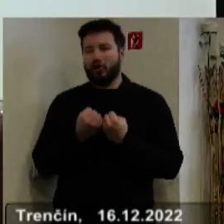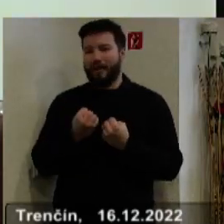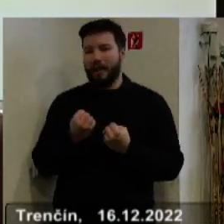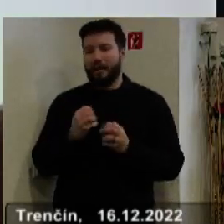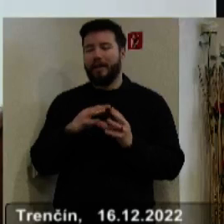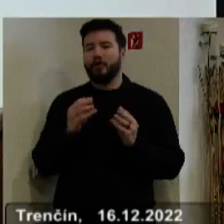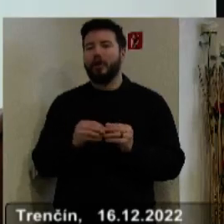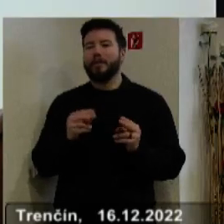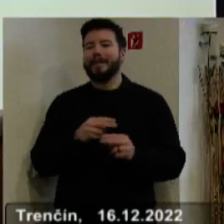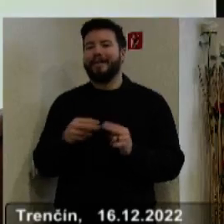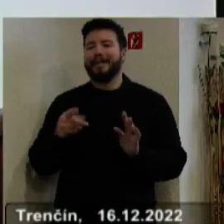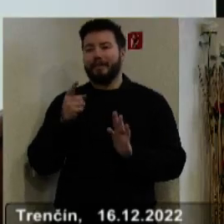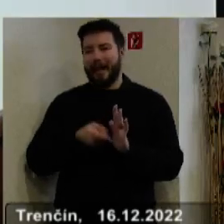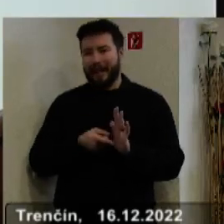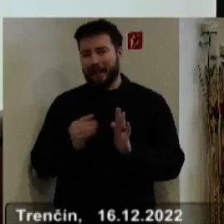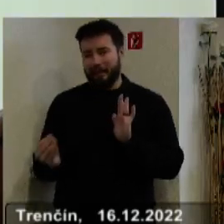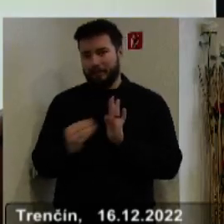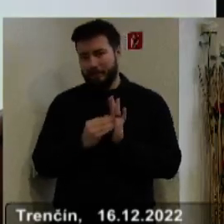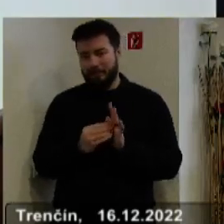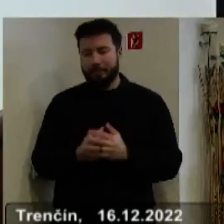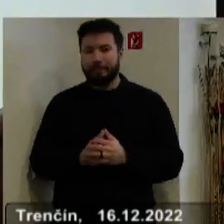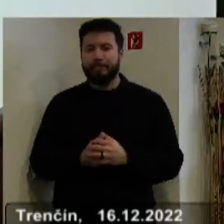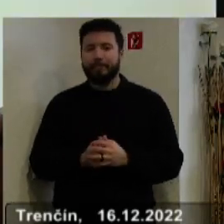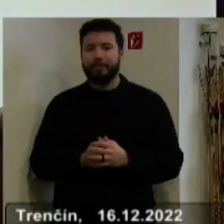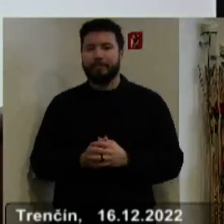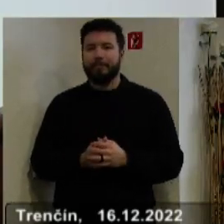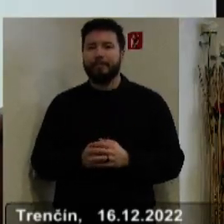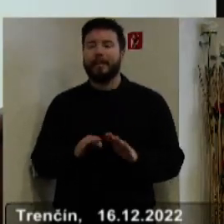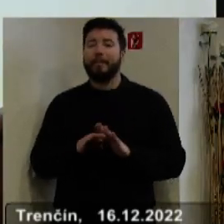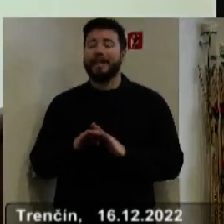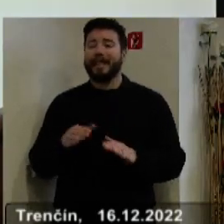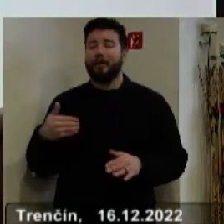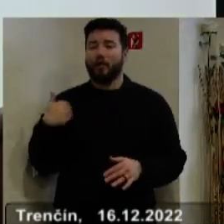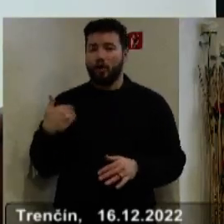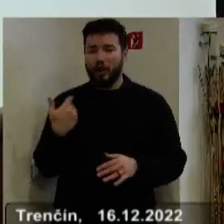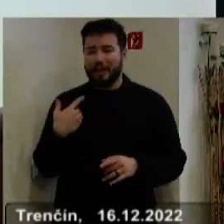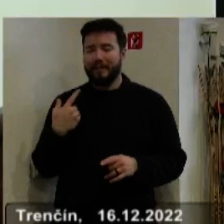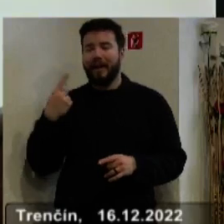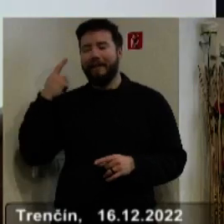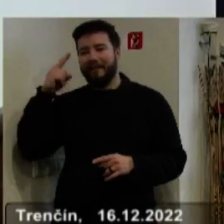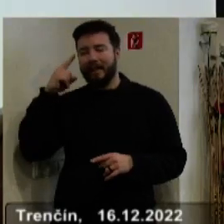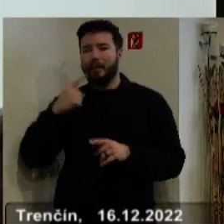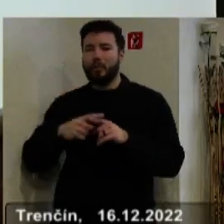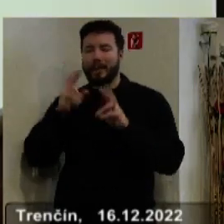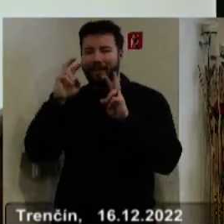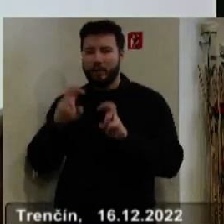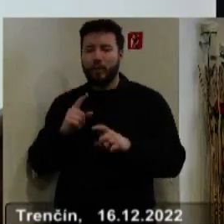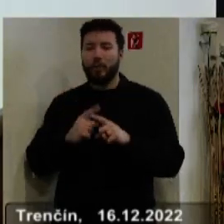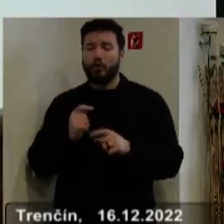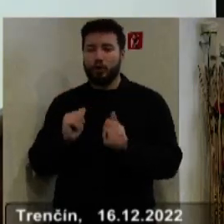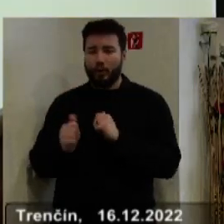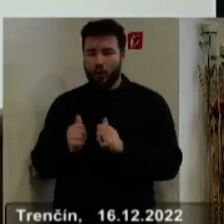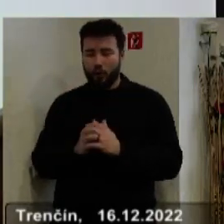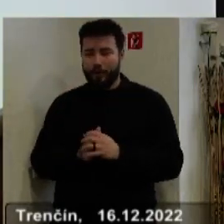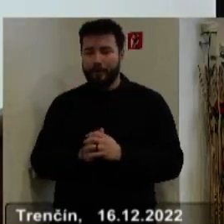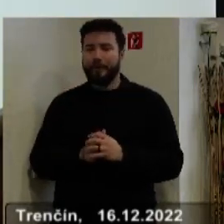všeobecno záväzným nariadením. Ministerstvo školstva, vedy, výskumu a športu pristúpilo k úprave